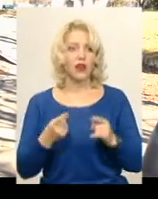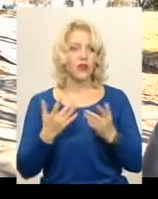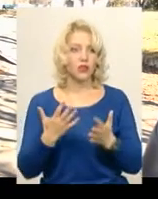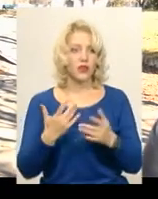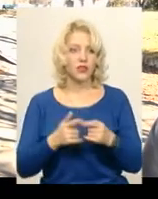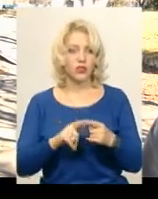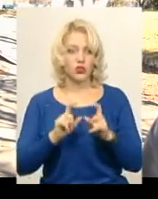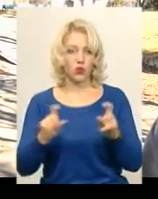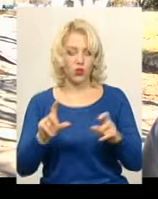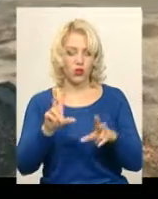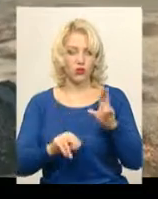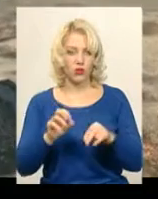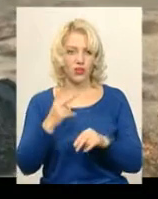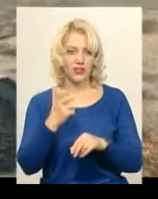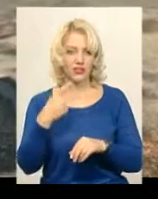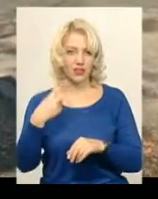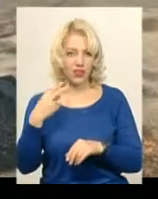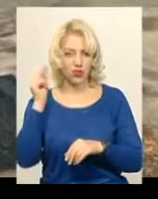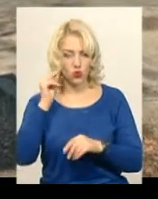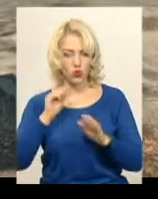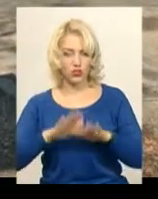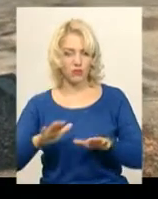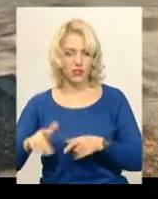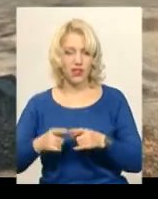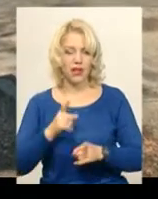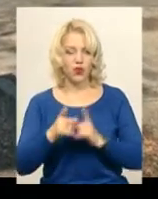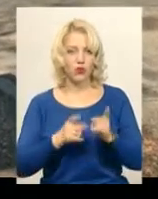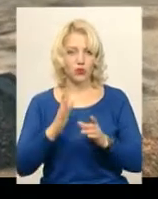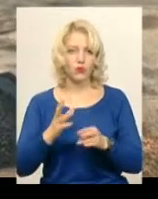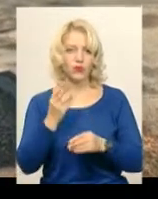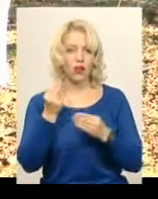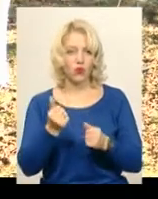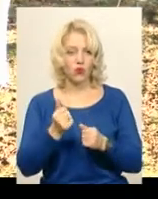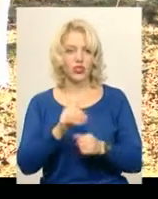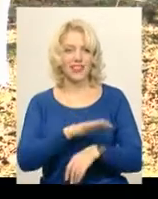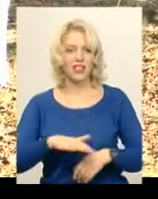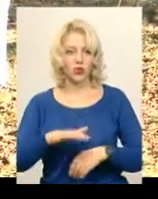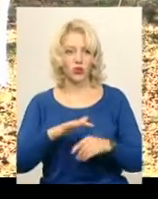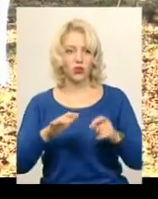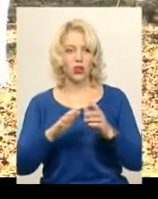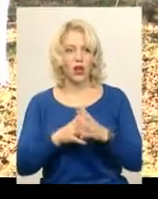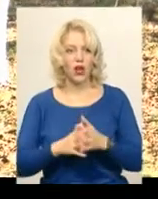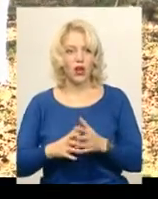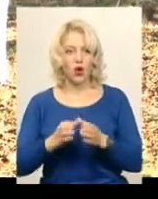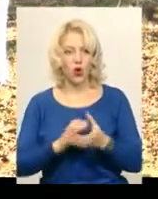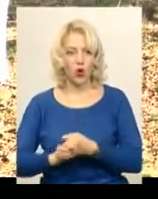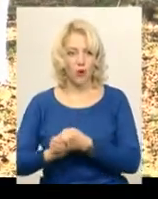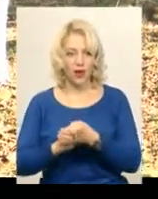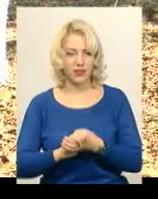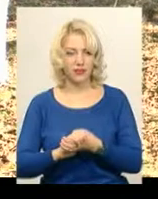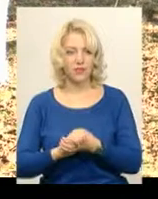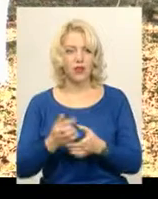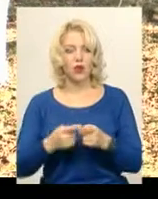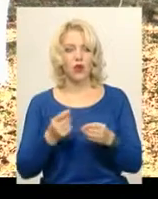розрахована на 320 учнів місців. Реконструкцію здійснюватимуть за кошти тергромади, каже секретар Красивівської міської ради Ірина Морозович.